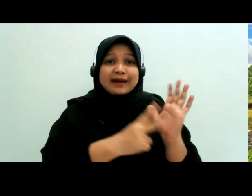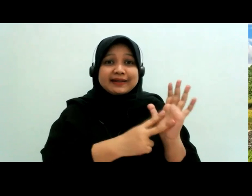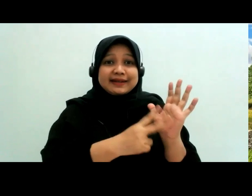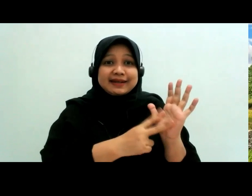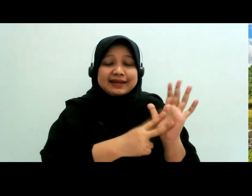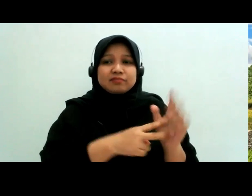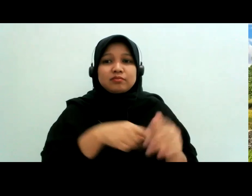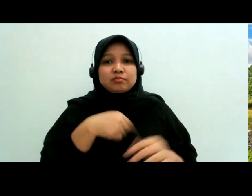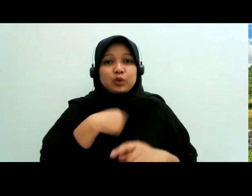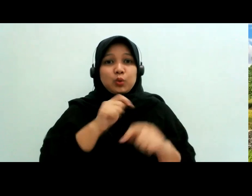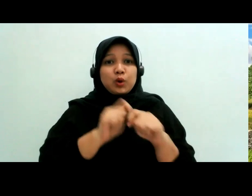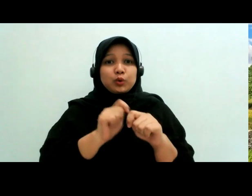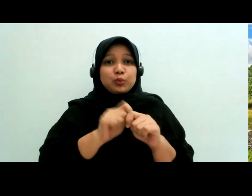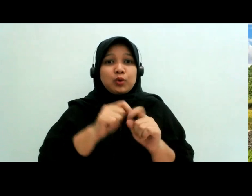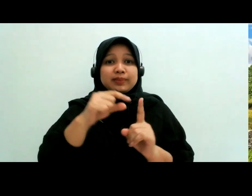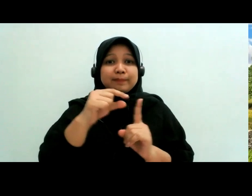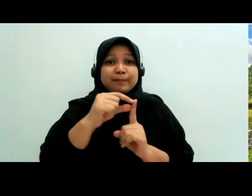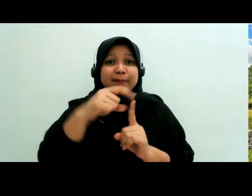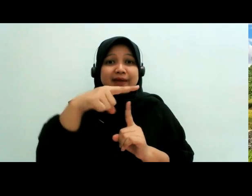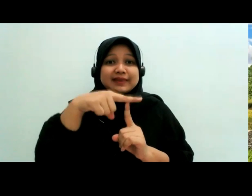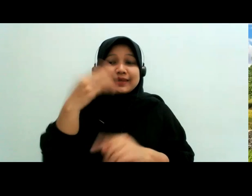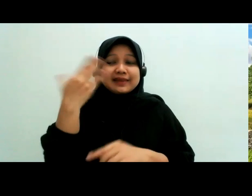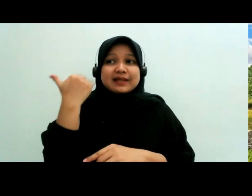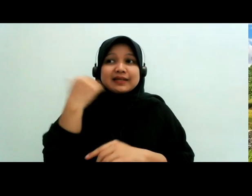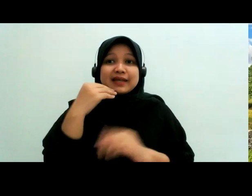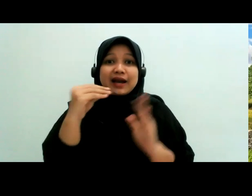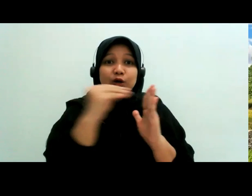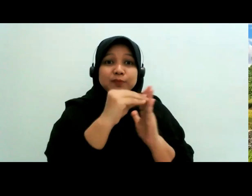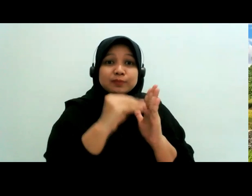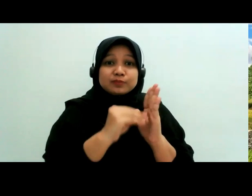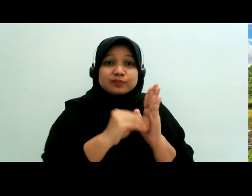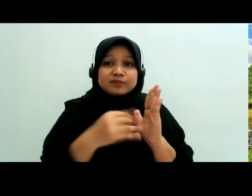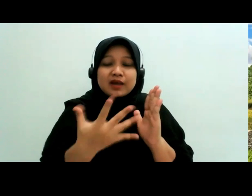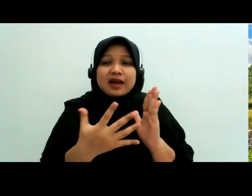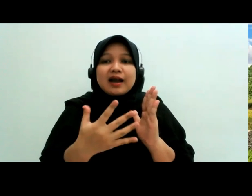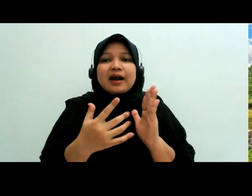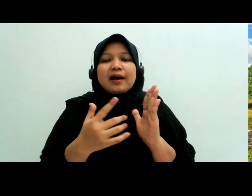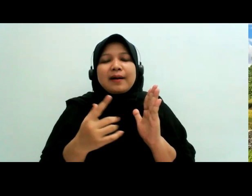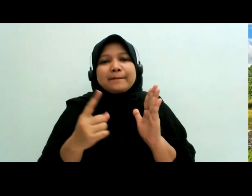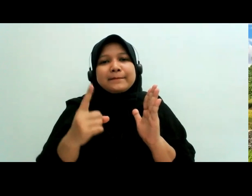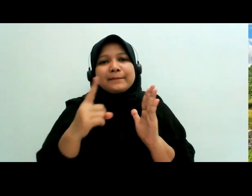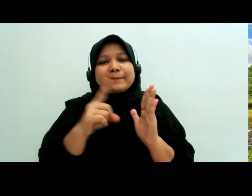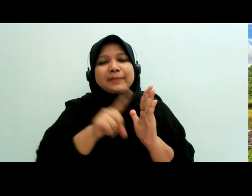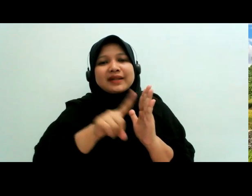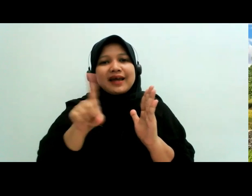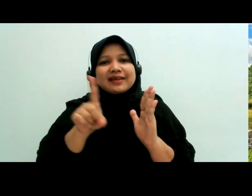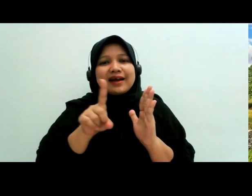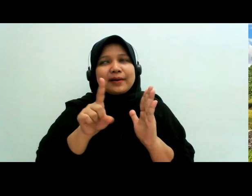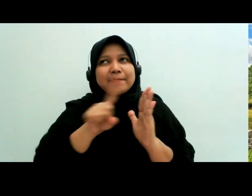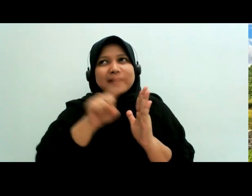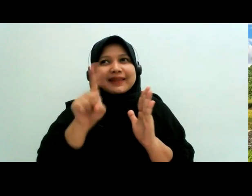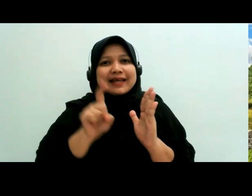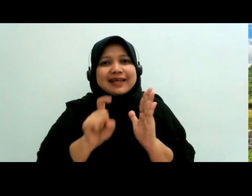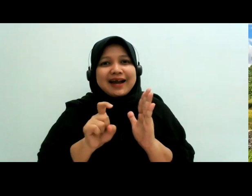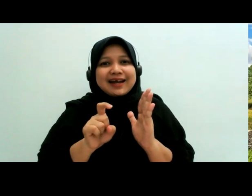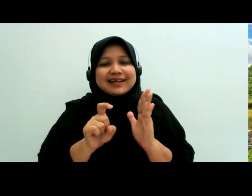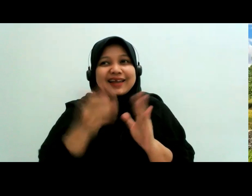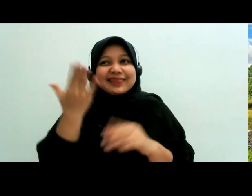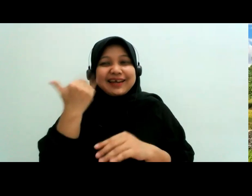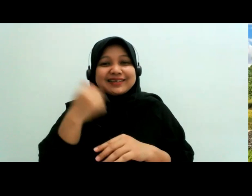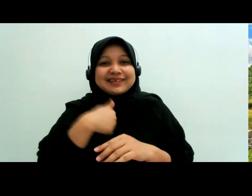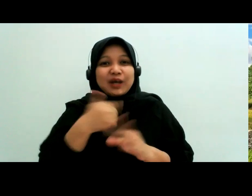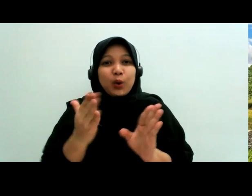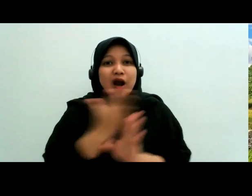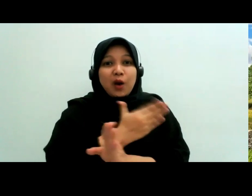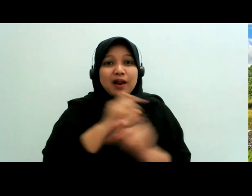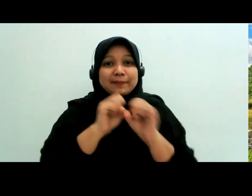PPT ini itu kan yang tadi aku masukin adalah pertanyaan-pertanyaan yang kayak teman-teman tadi aku bilang di awal ya teman-teman